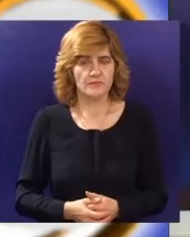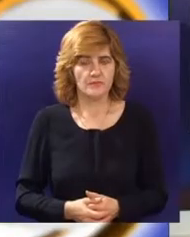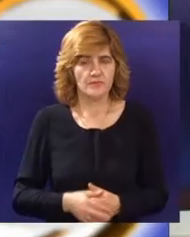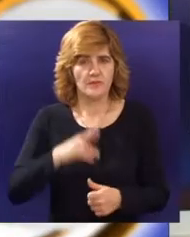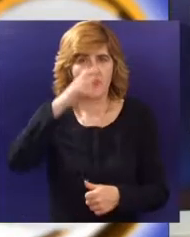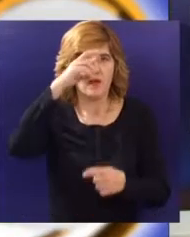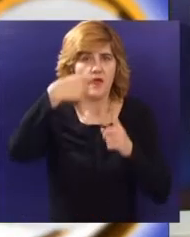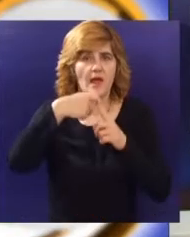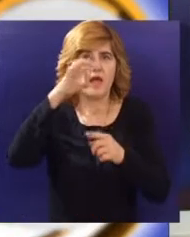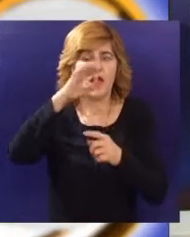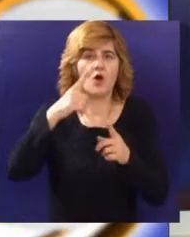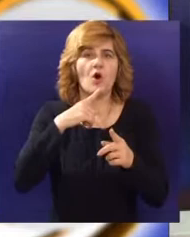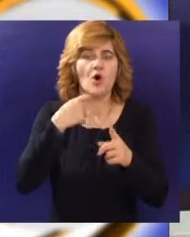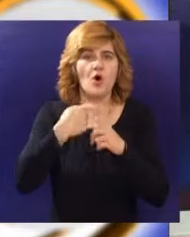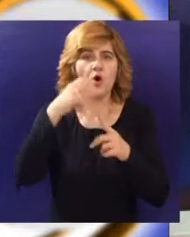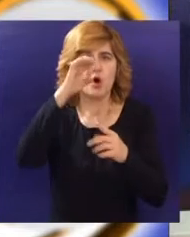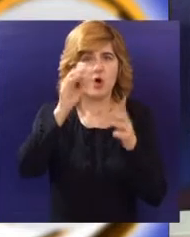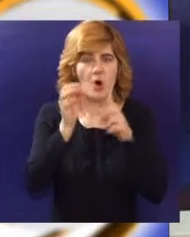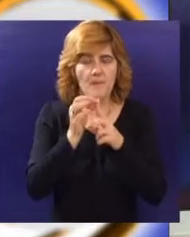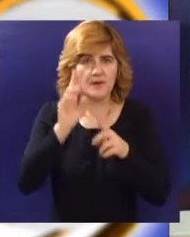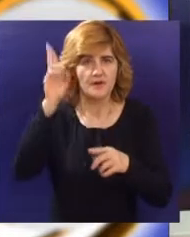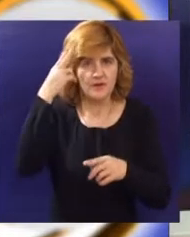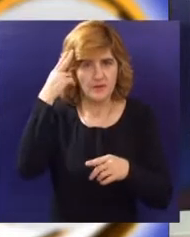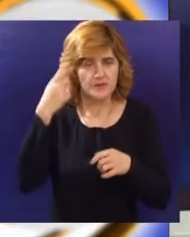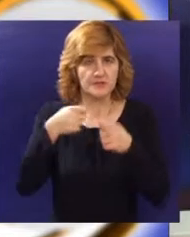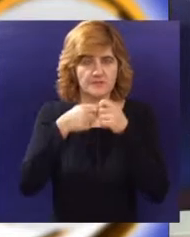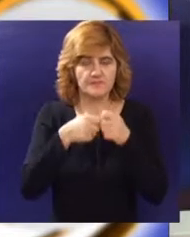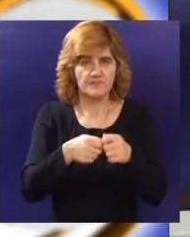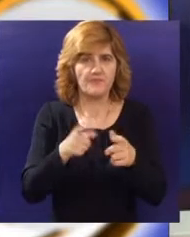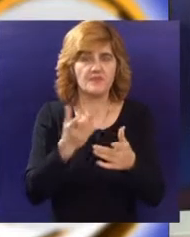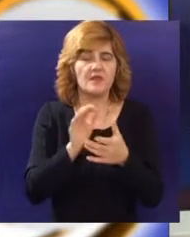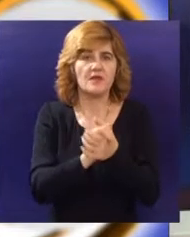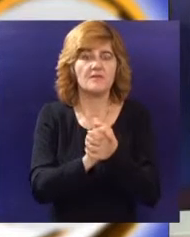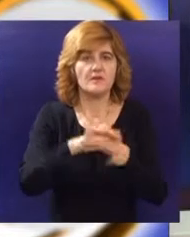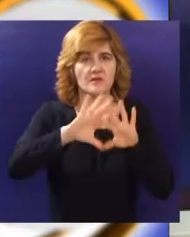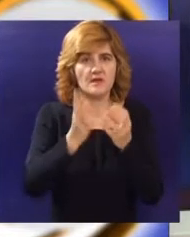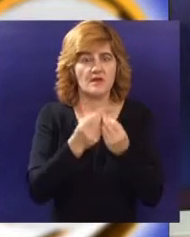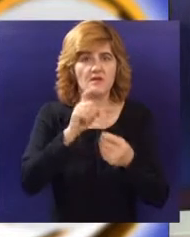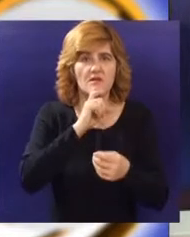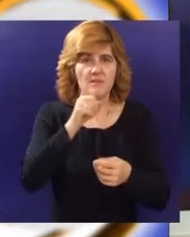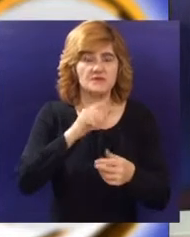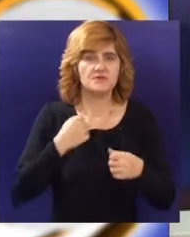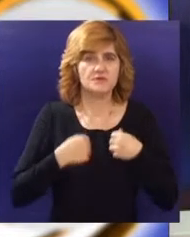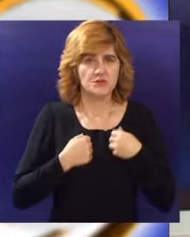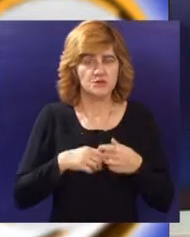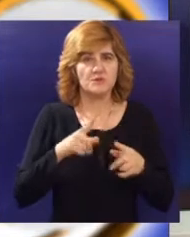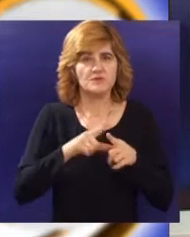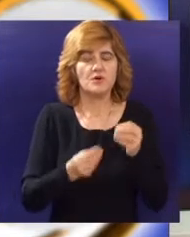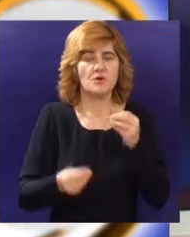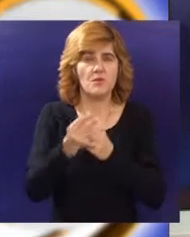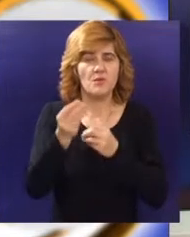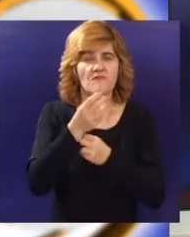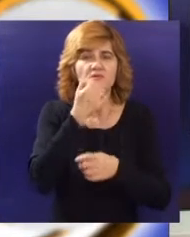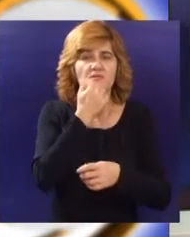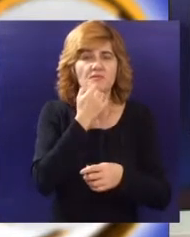Eko Kop još jedan je u nizu programa prekogranične saradnje između Subotice i Segedina. Projekat ima za cilj jačanje ekonomske saradnje u